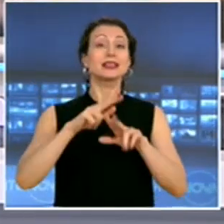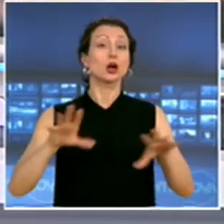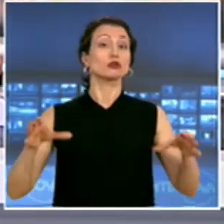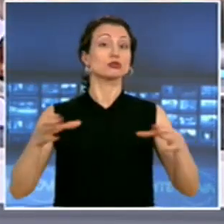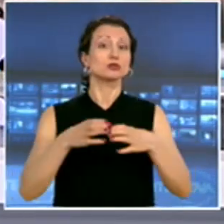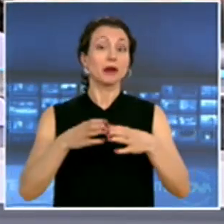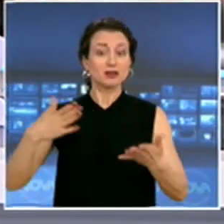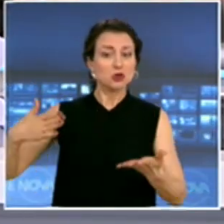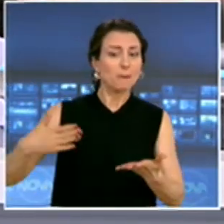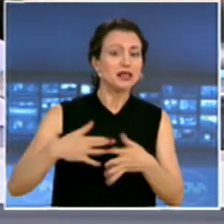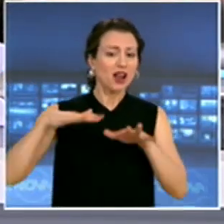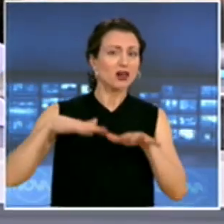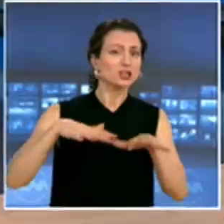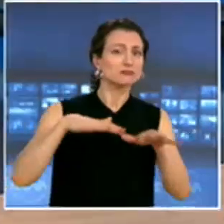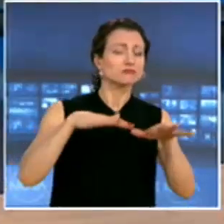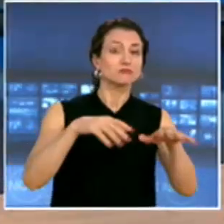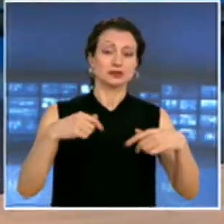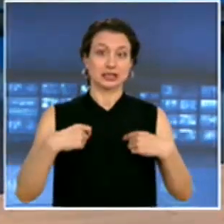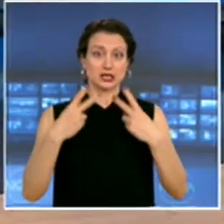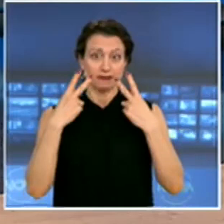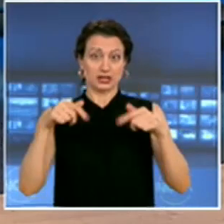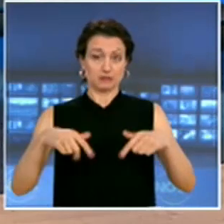ли е полицейското присъствие този вечер? Ще разберем сега.